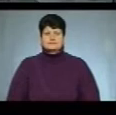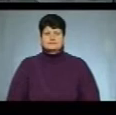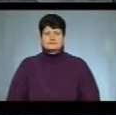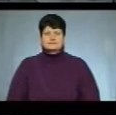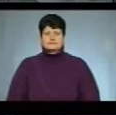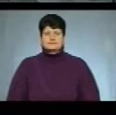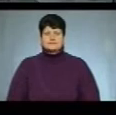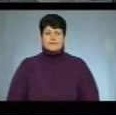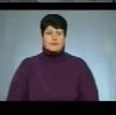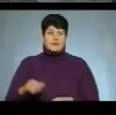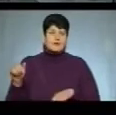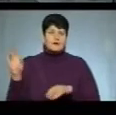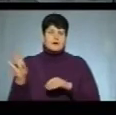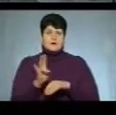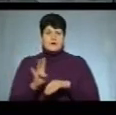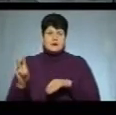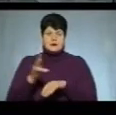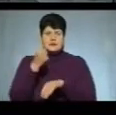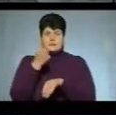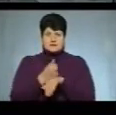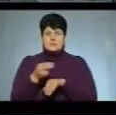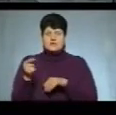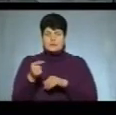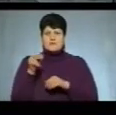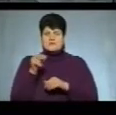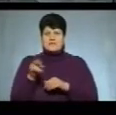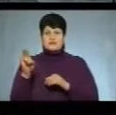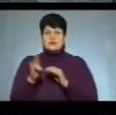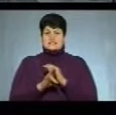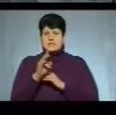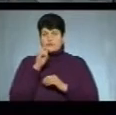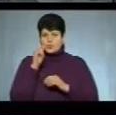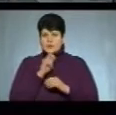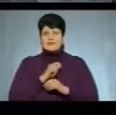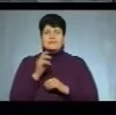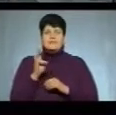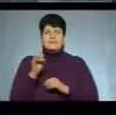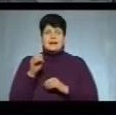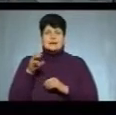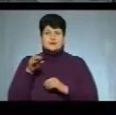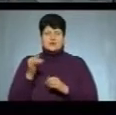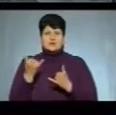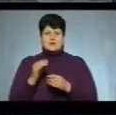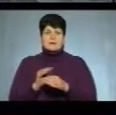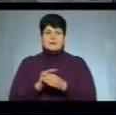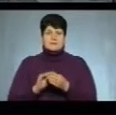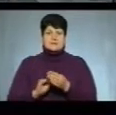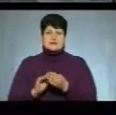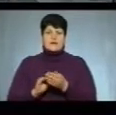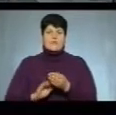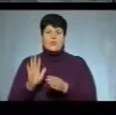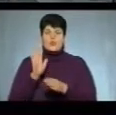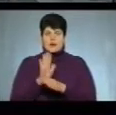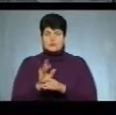Архиєпископ Тернопільський і Кременецький Православної церкви України Нестор сьогодні підписав укази про приєднання до Православної